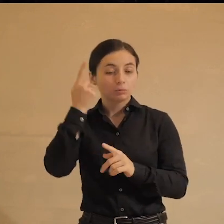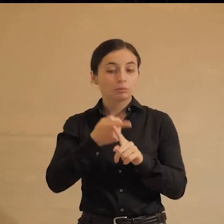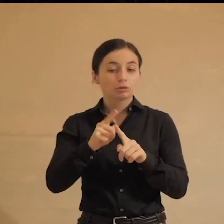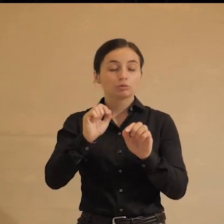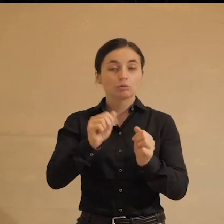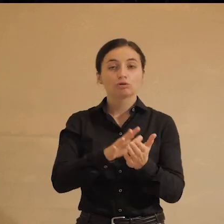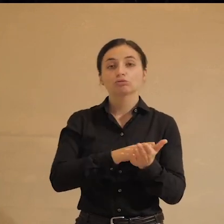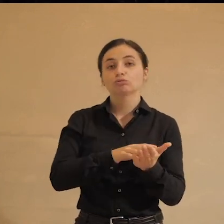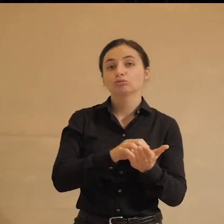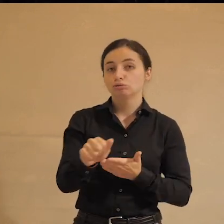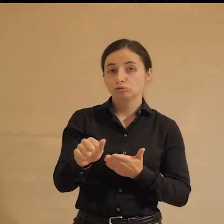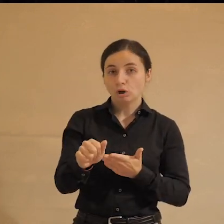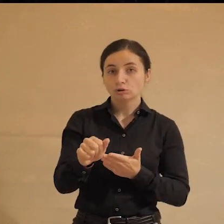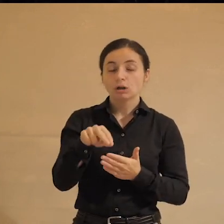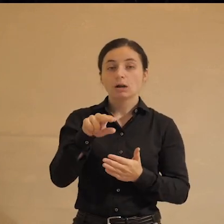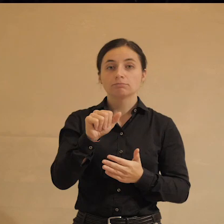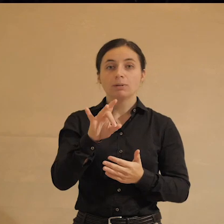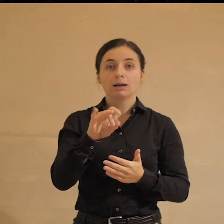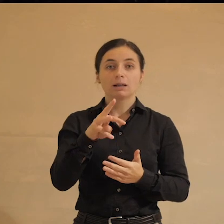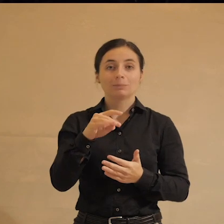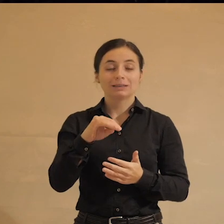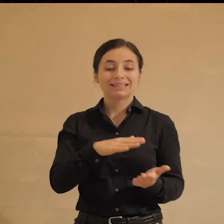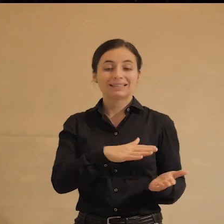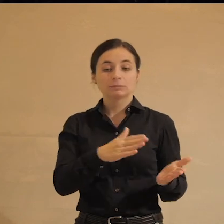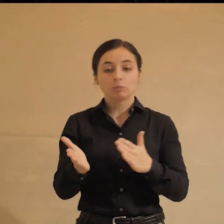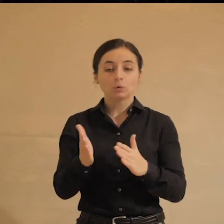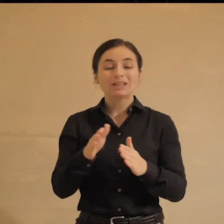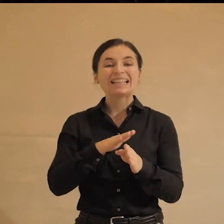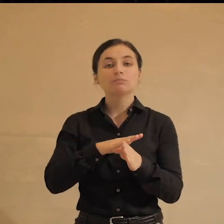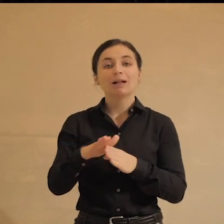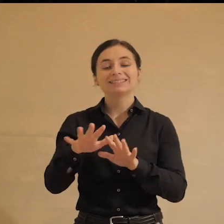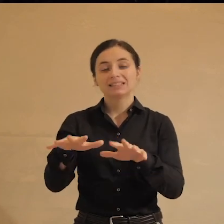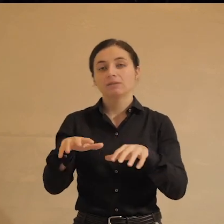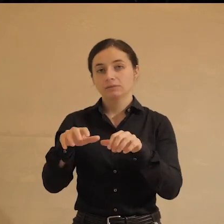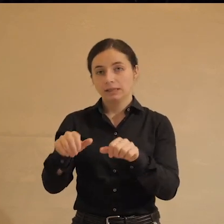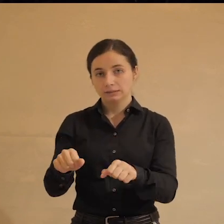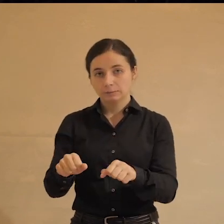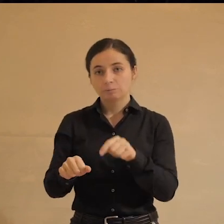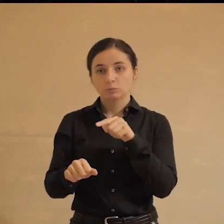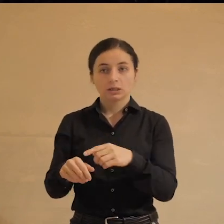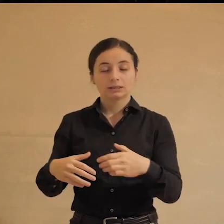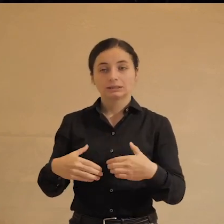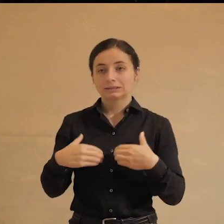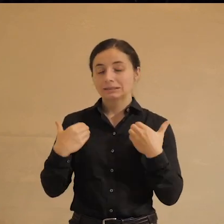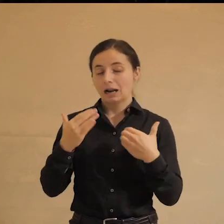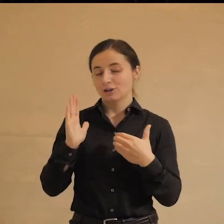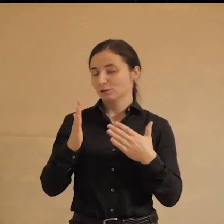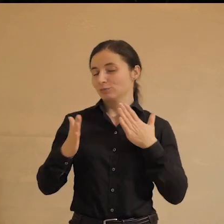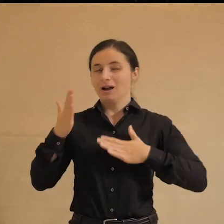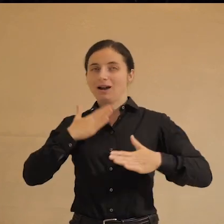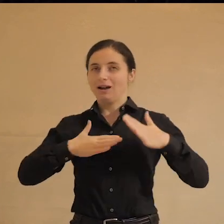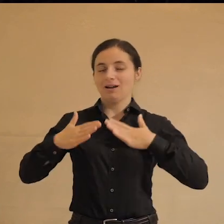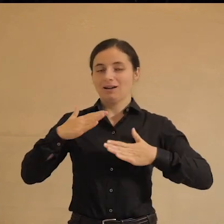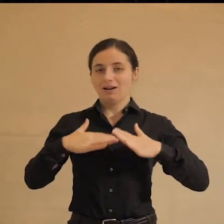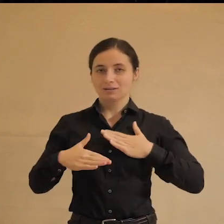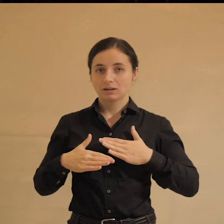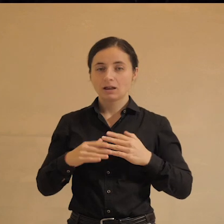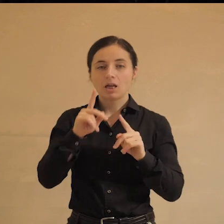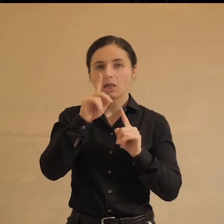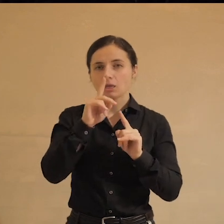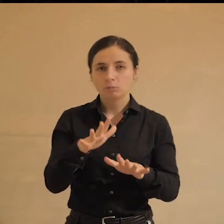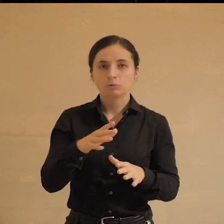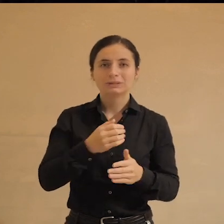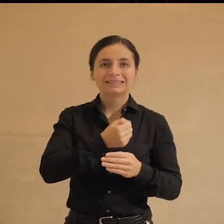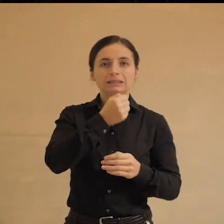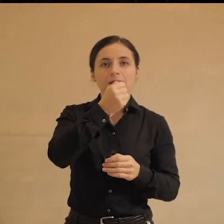уничтожить парламентаризм в пользу исполнительной власти. Исполнительная власть будет страшно этому рада. Пусть не будет никаких